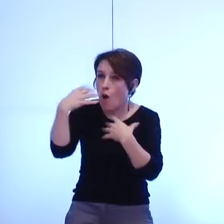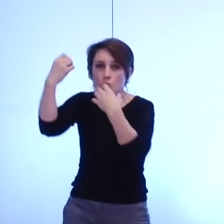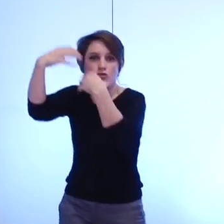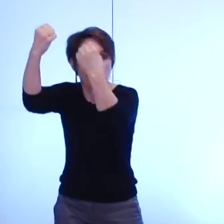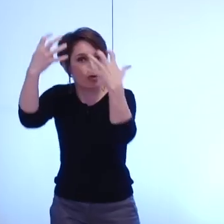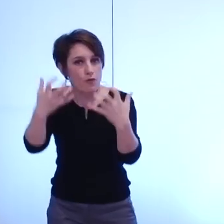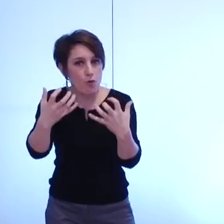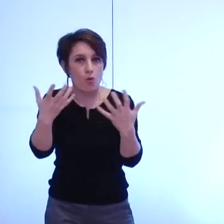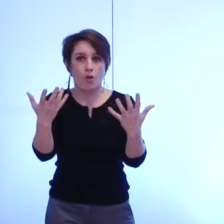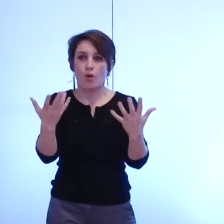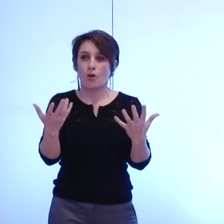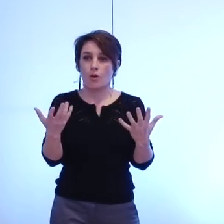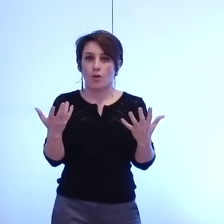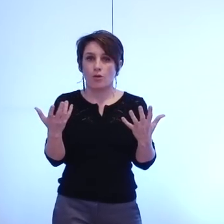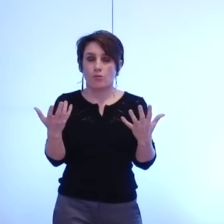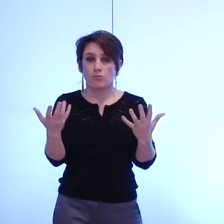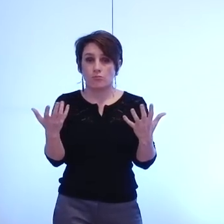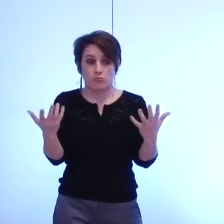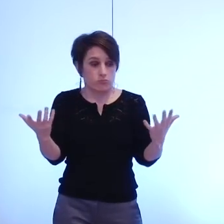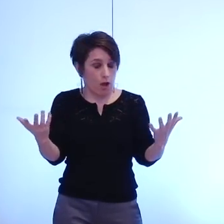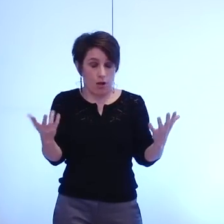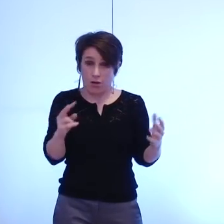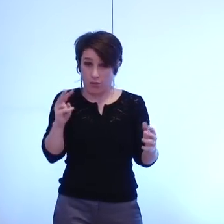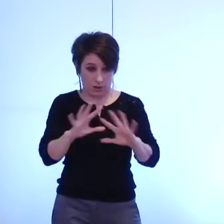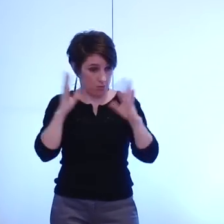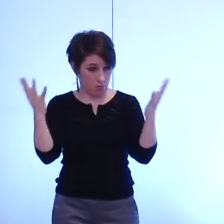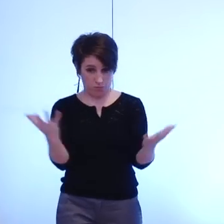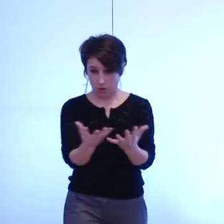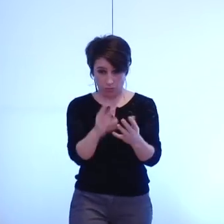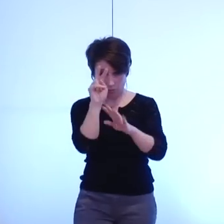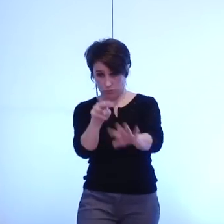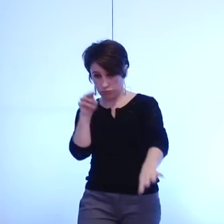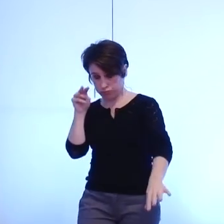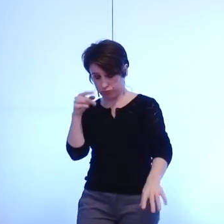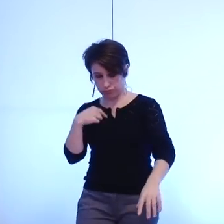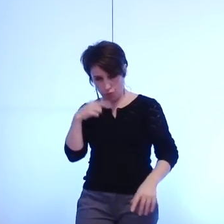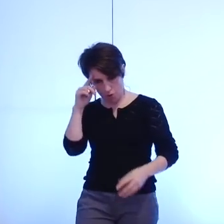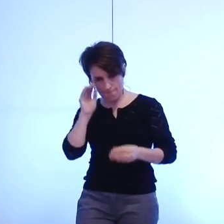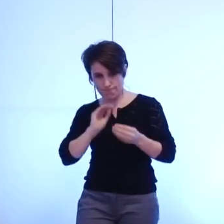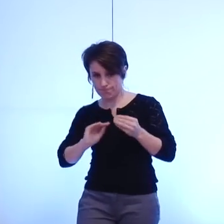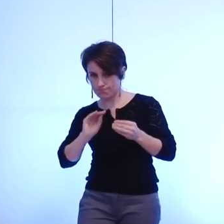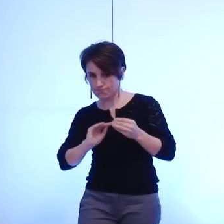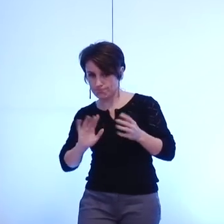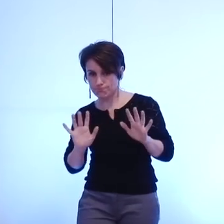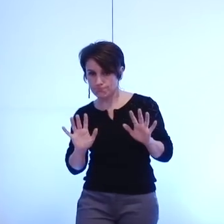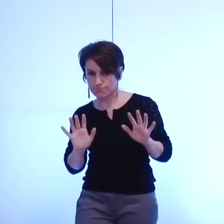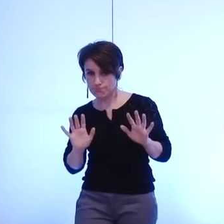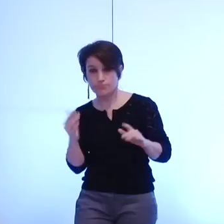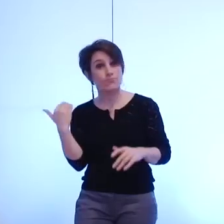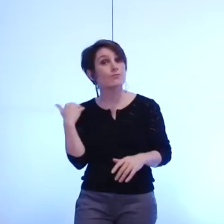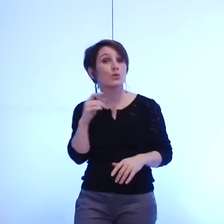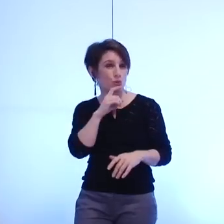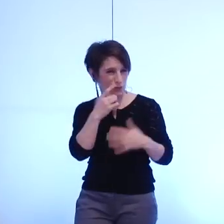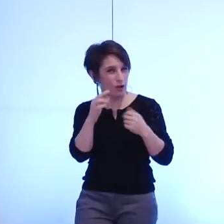activité économique je me pose la question en ayant répondu tout à l'heure une approche qui est